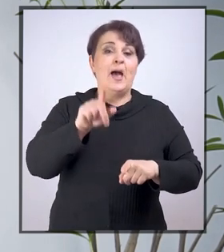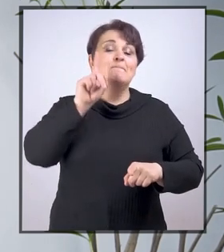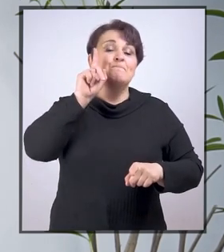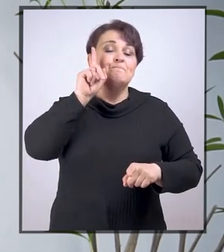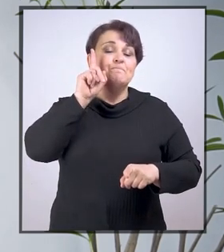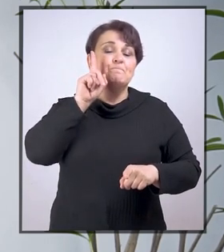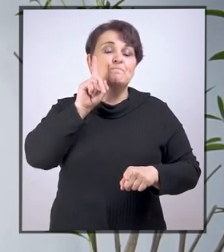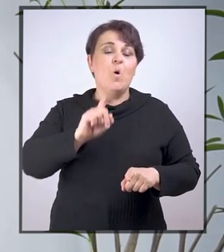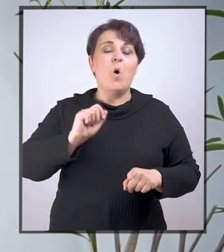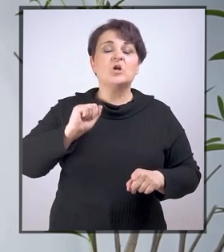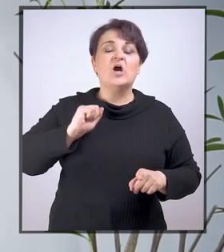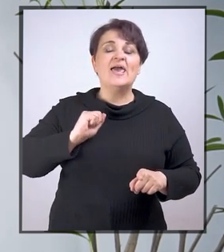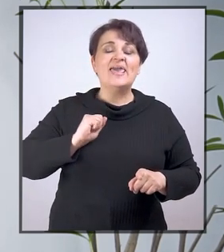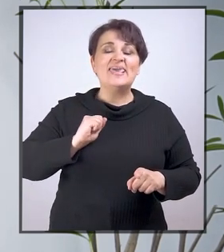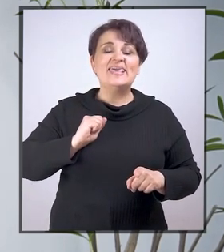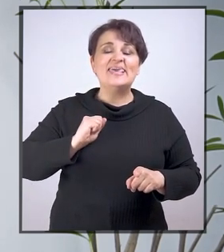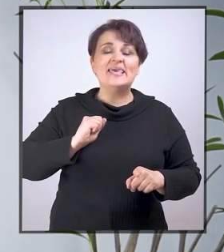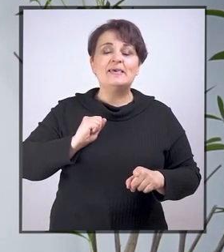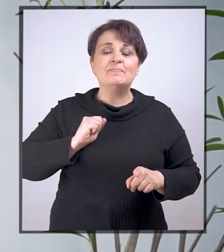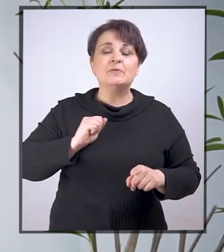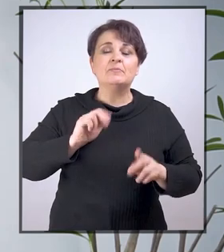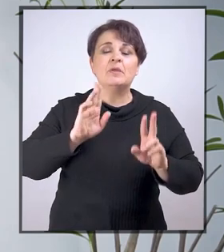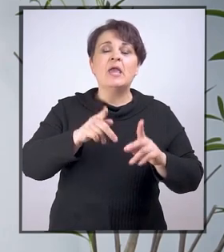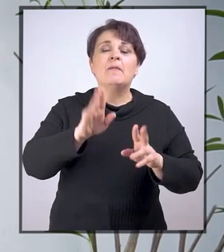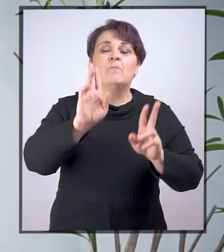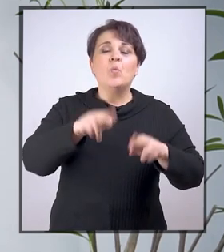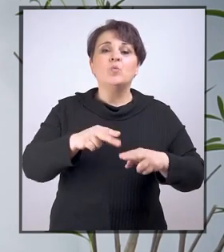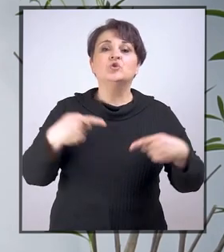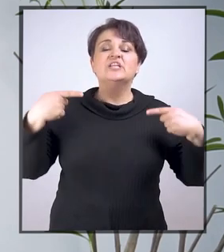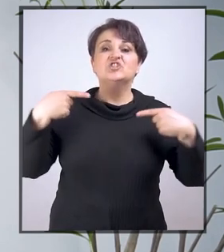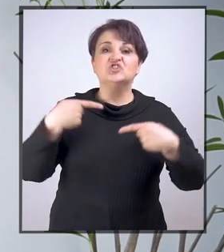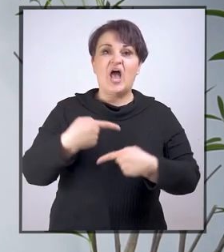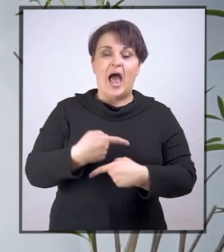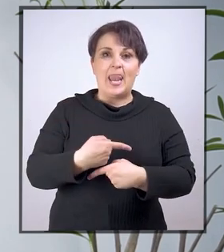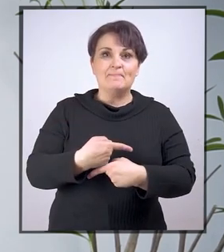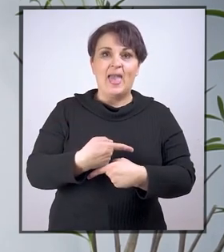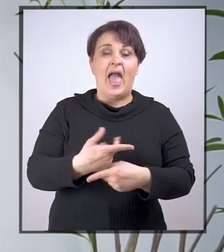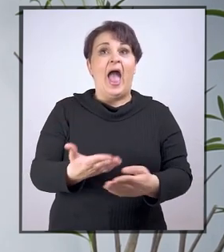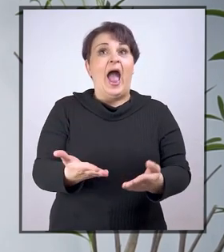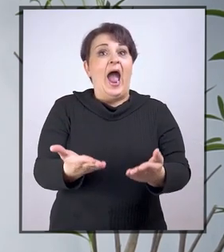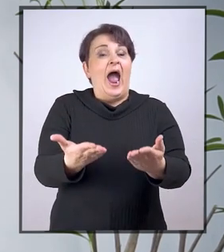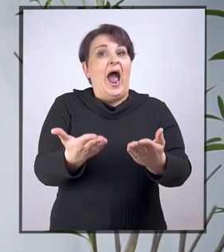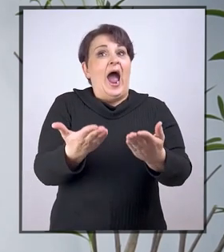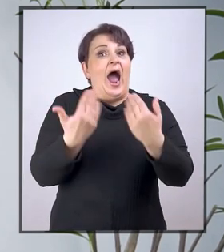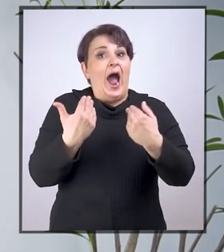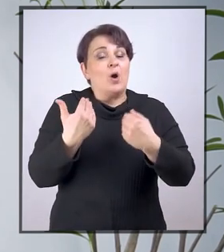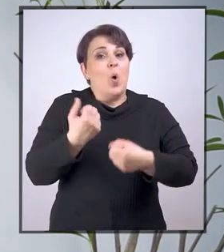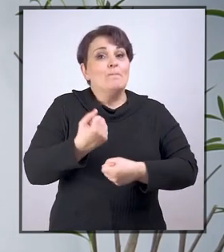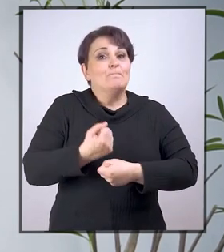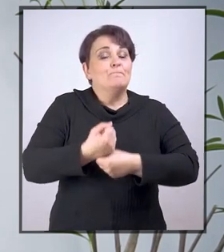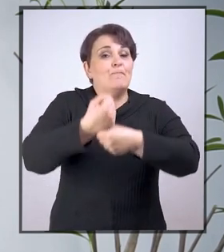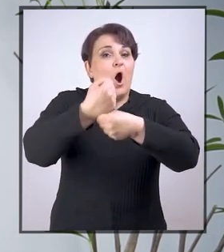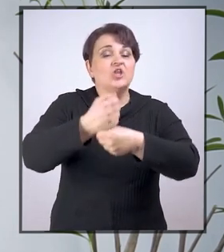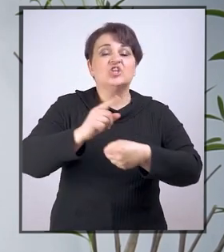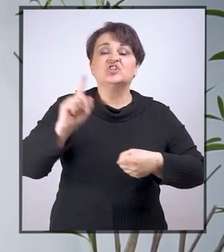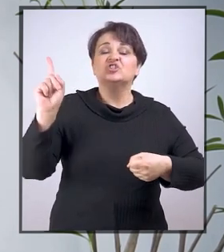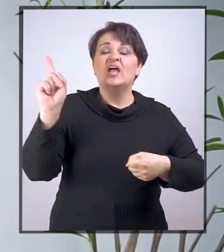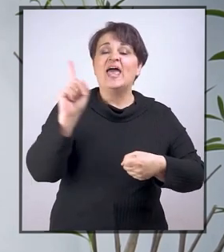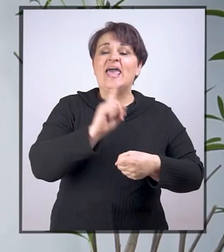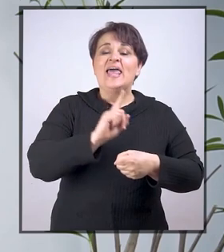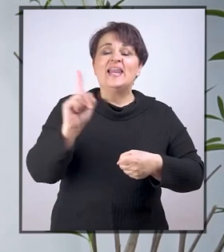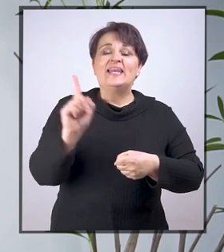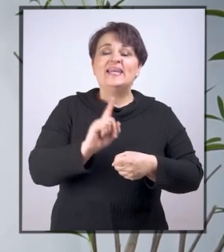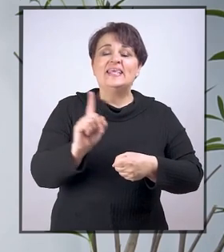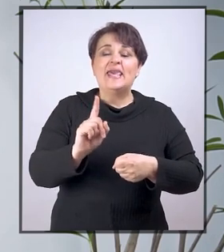mora imati pristup mehanizmima žalbe ako podrška nije